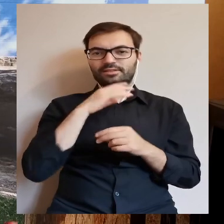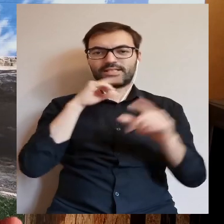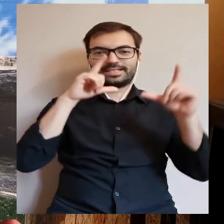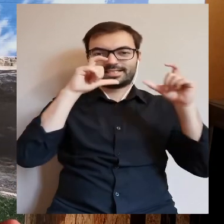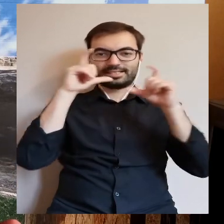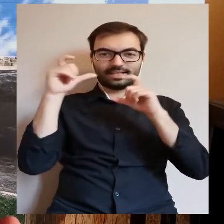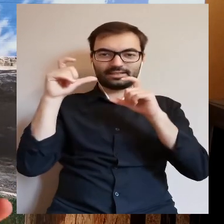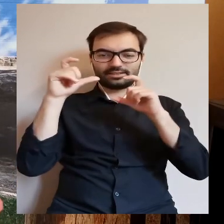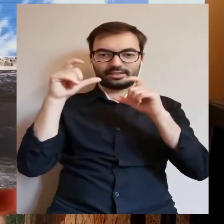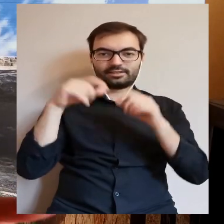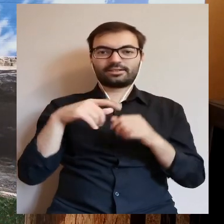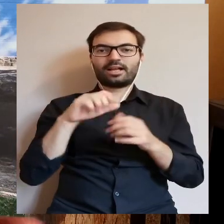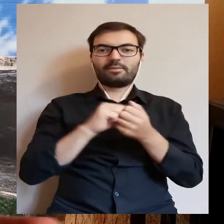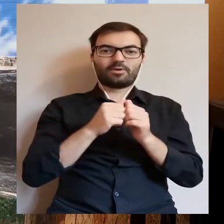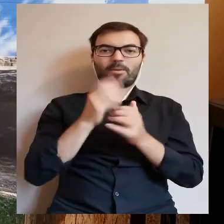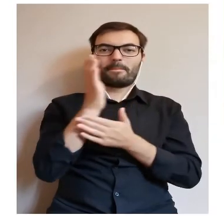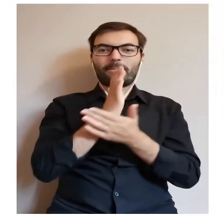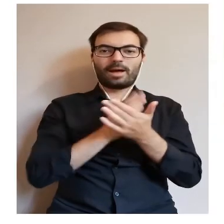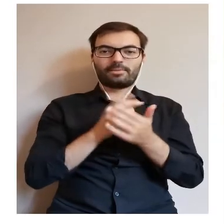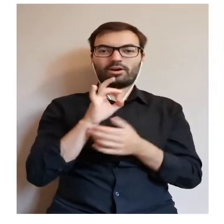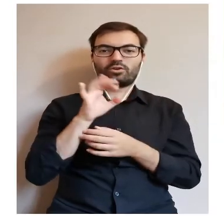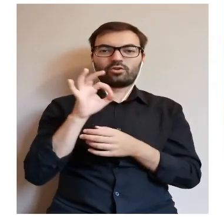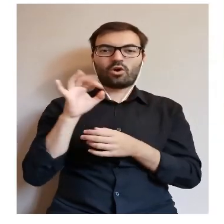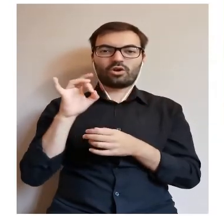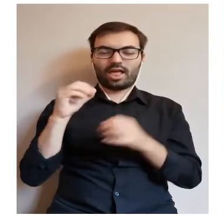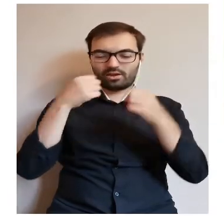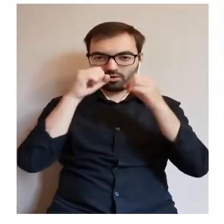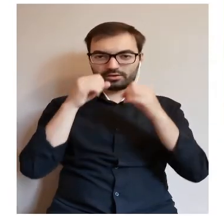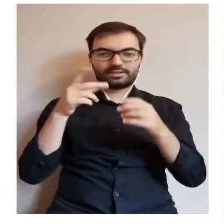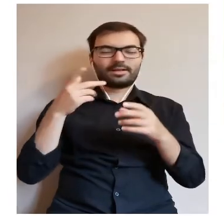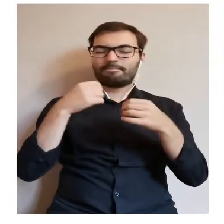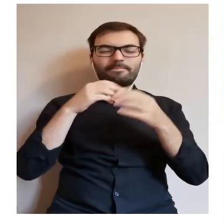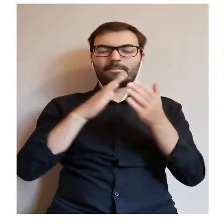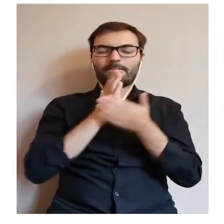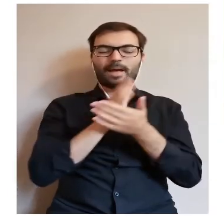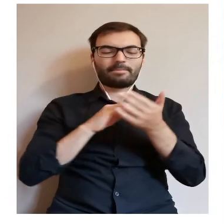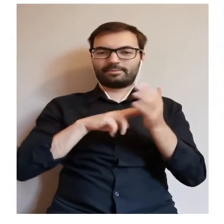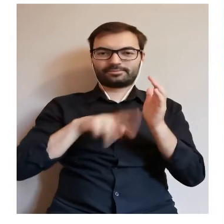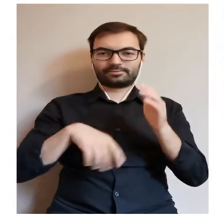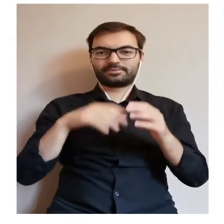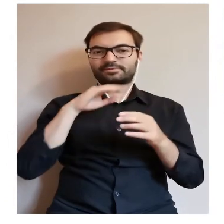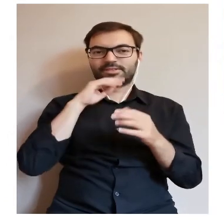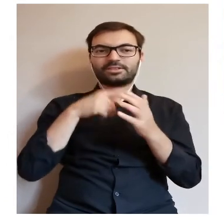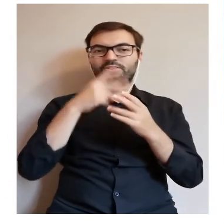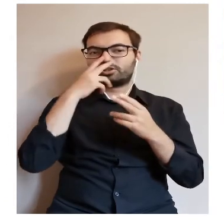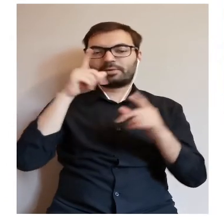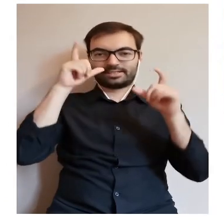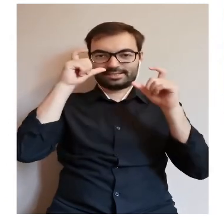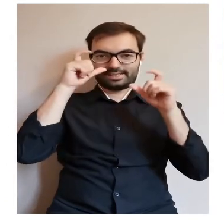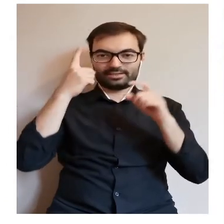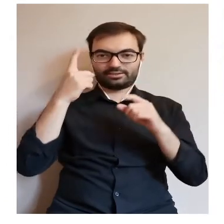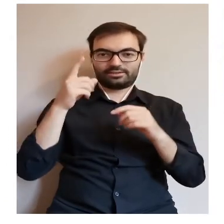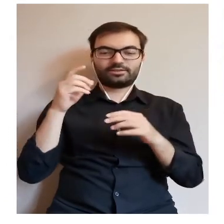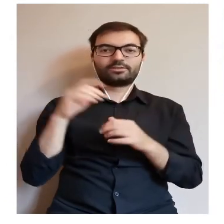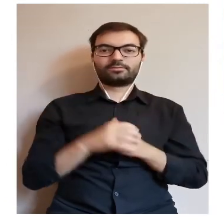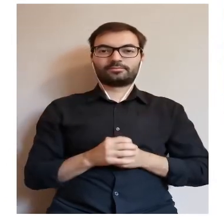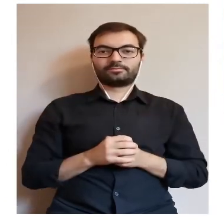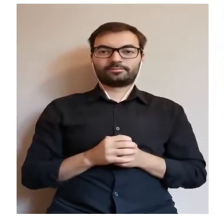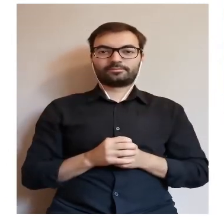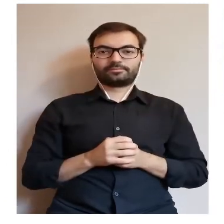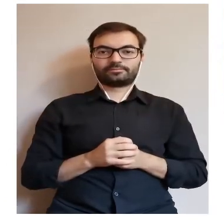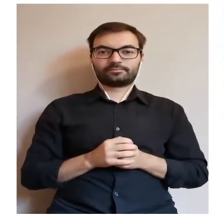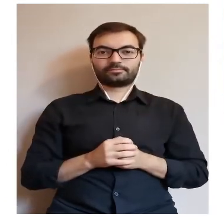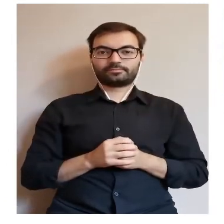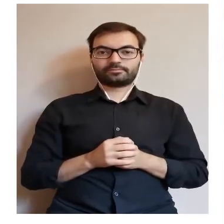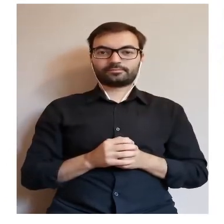na zdjęciach satelitarnych, czy po prostu sięgnąć po mapę googlowską i zrezygnować z mapy, a zobaczyć to zdjęcie robione z